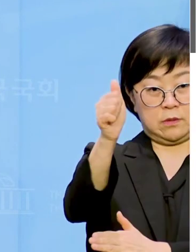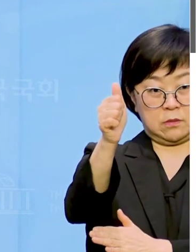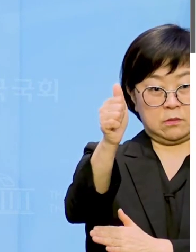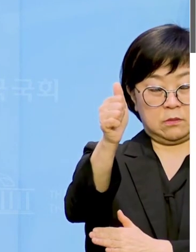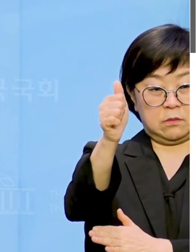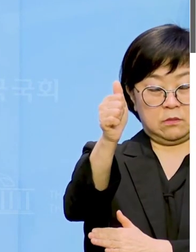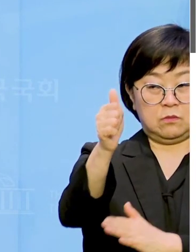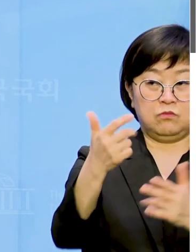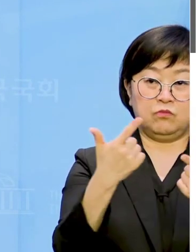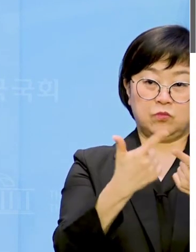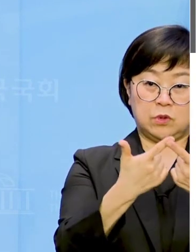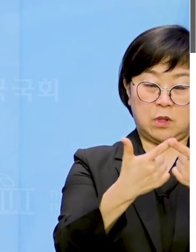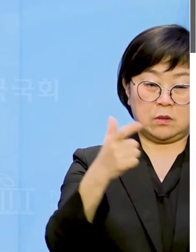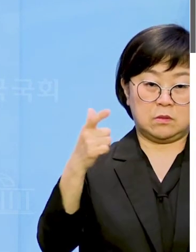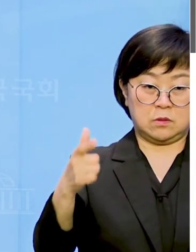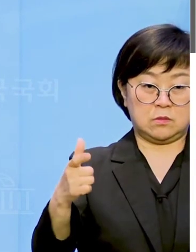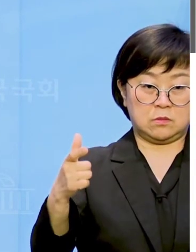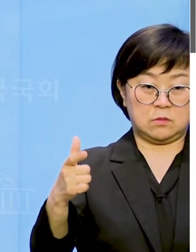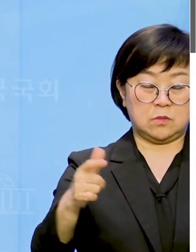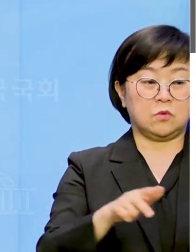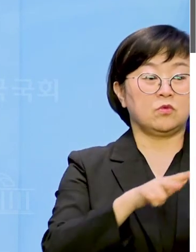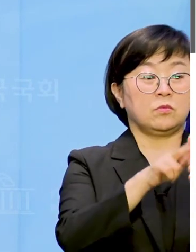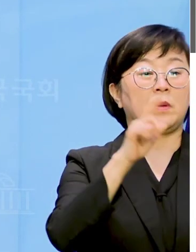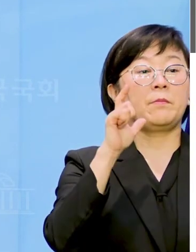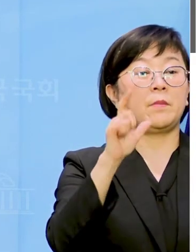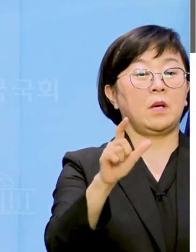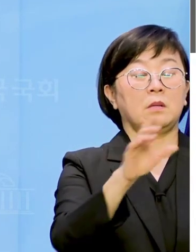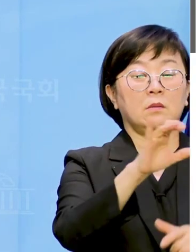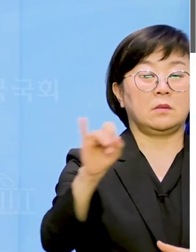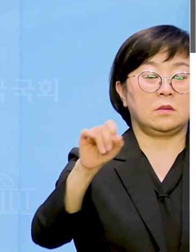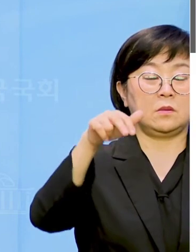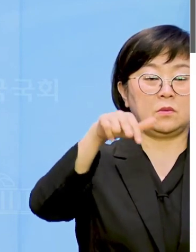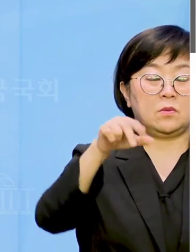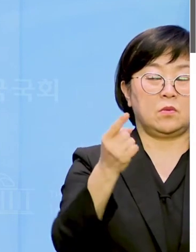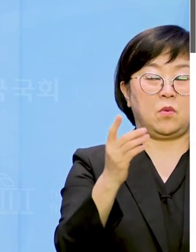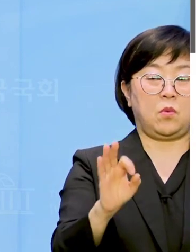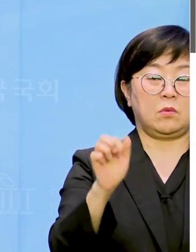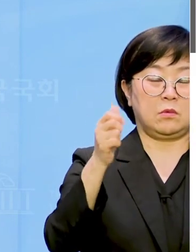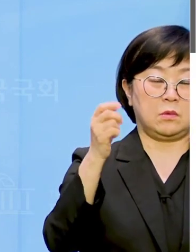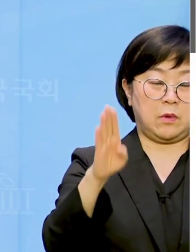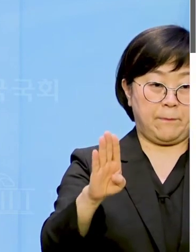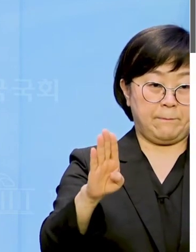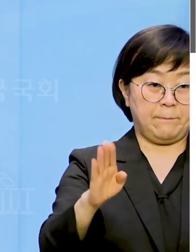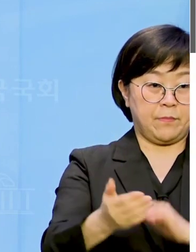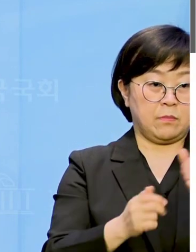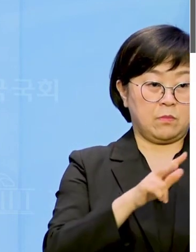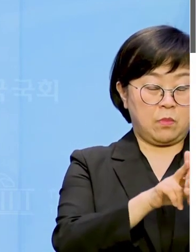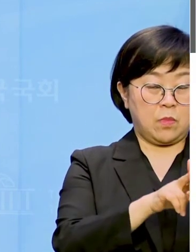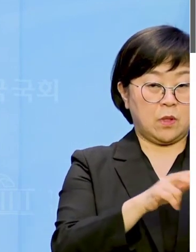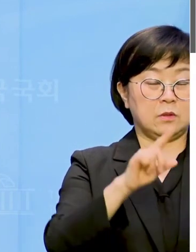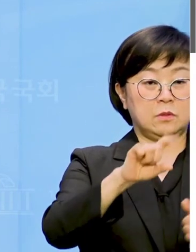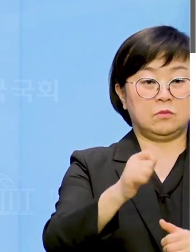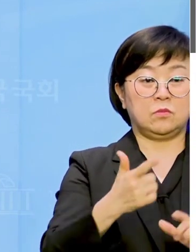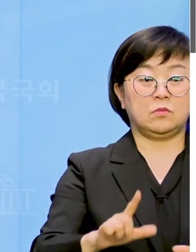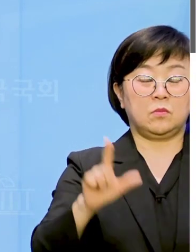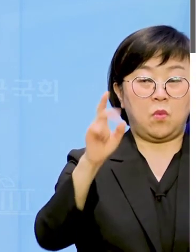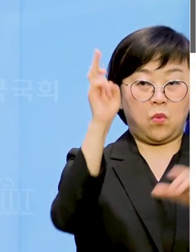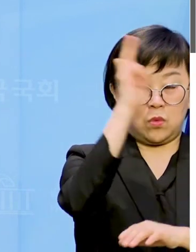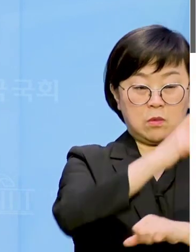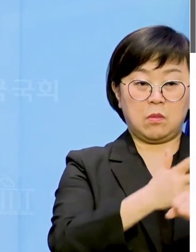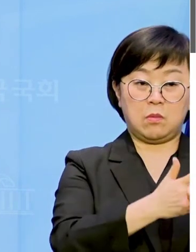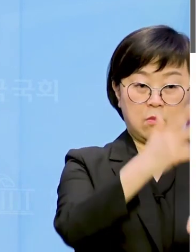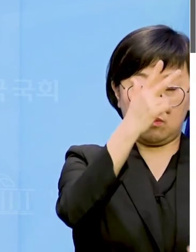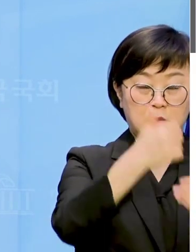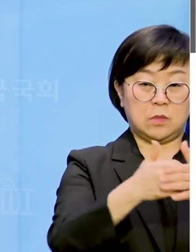부산진구 의뢰 출마 선언을 한 이종혁 예비후보는 지난 16일 오전 7시경